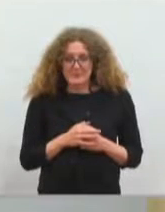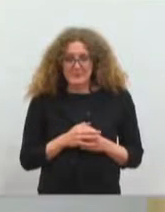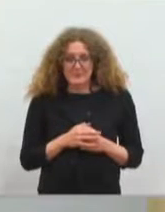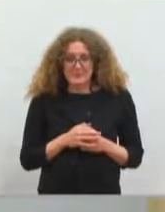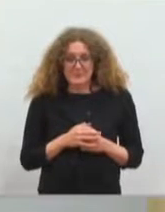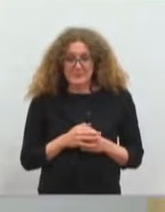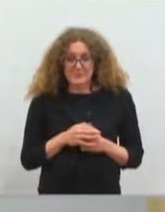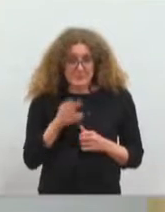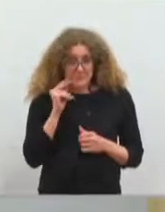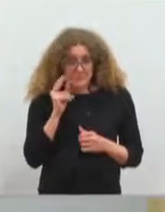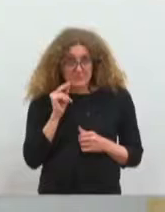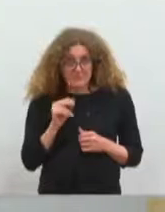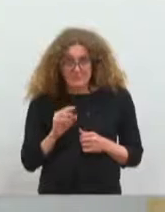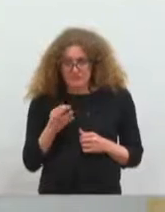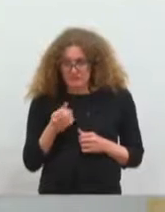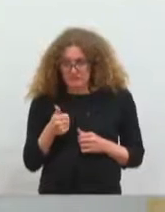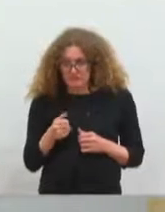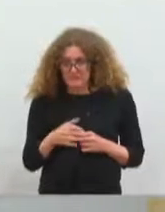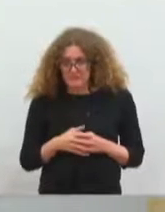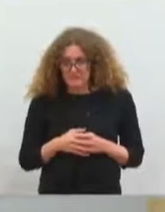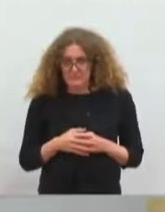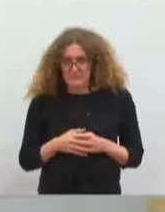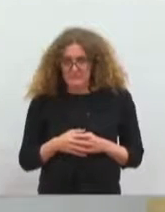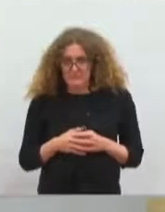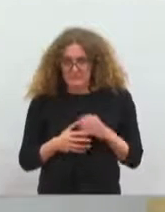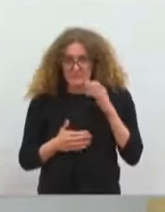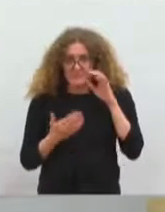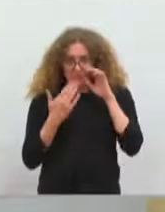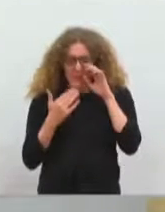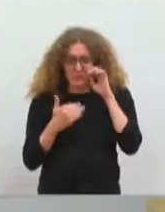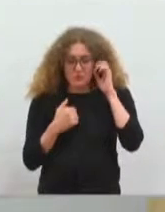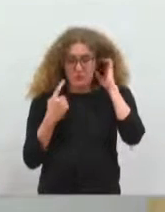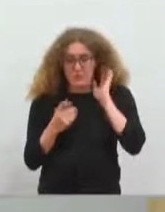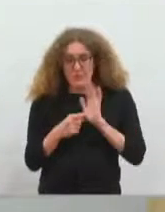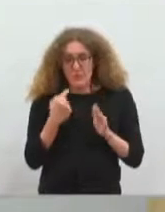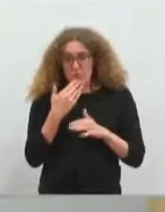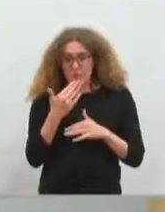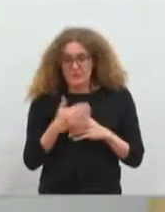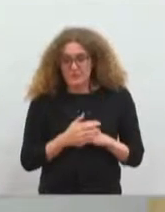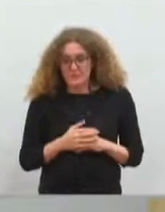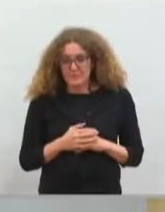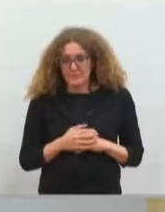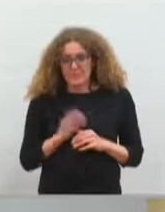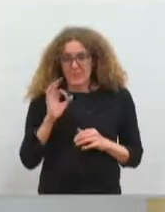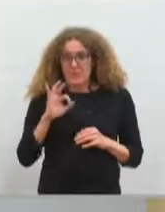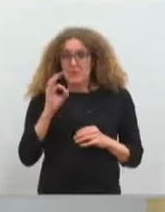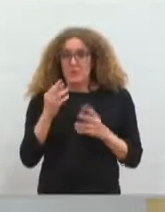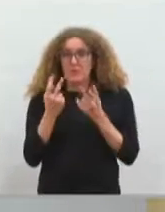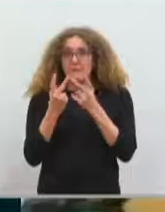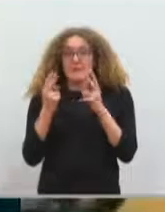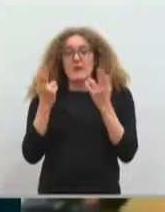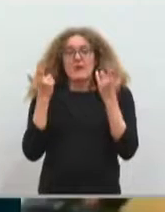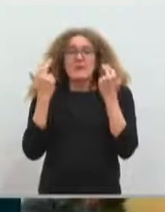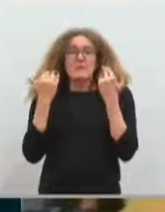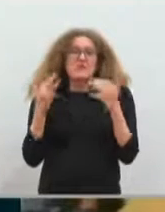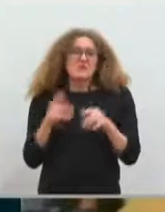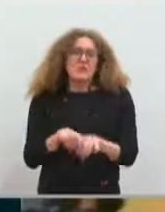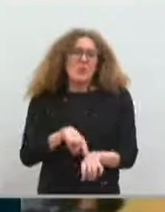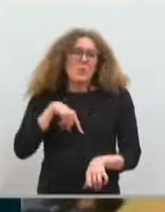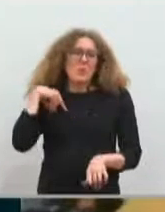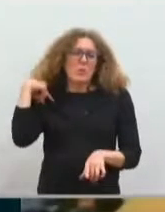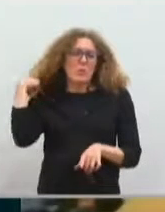Vous m'entendez ? Très bien. Oui, bonjour. Rebonjour. Oui, effectivement, la commune de Clapier est depuis très longtemps